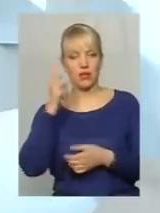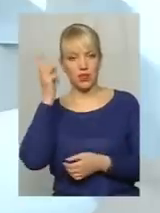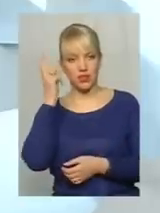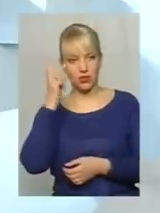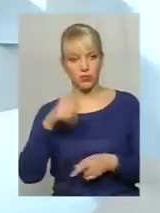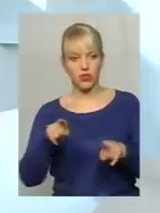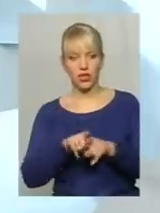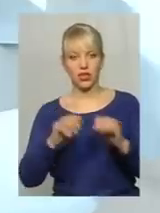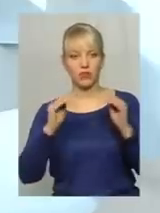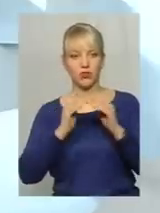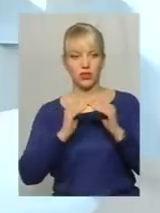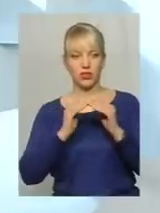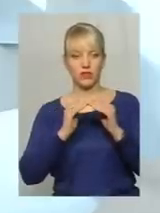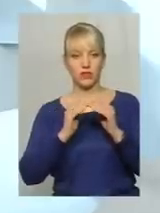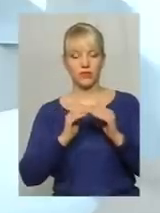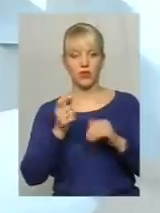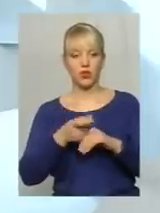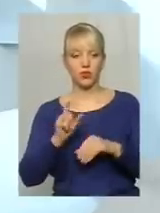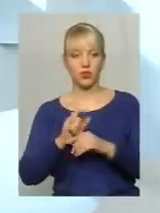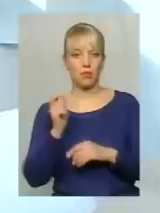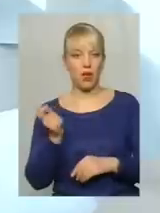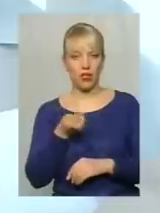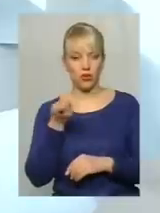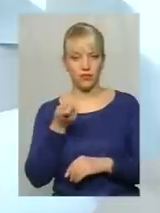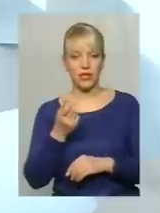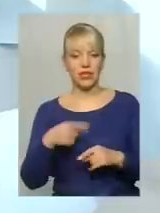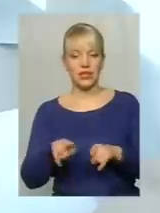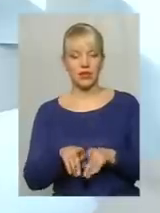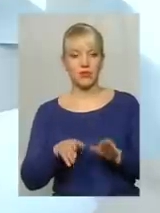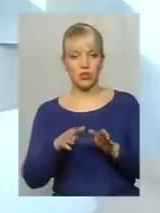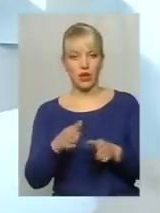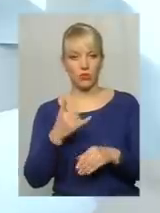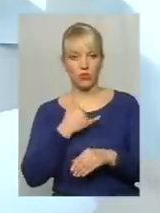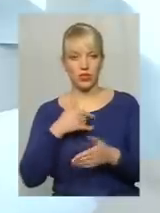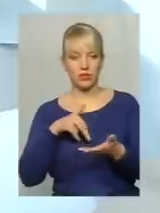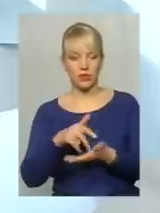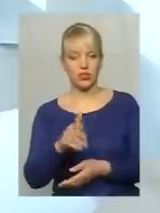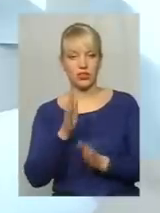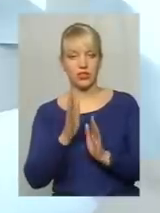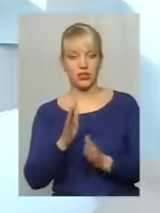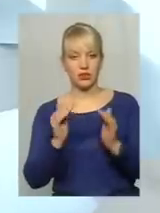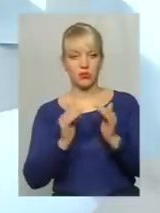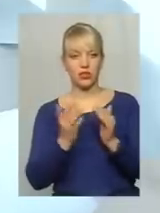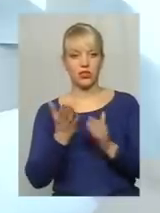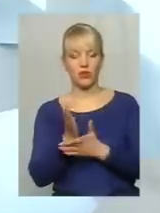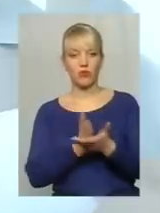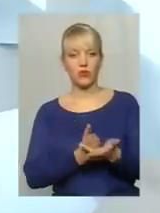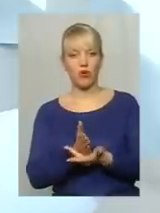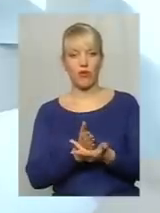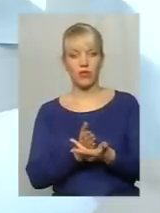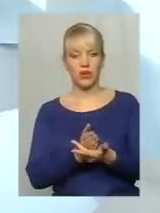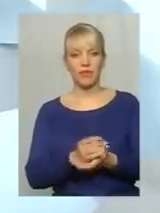таких будинків дуже і дуже мало. Таким шляхом у нас пішли тільки будинки, які обслуговує